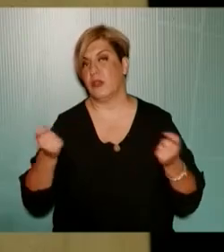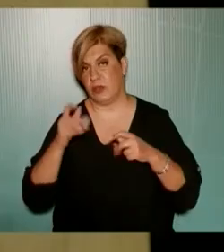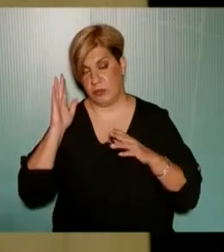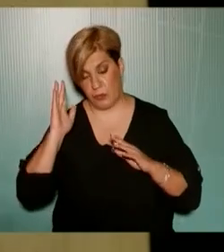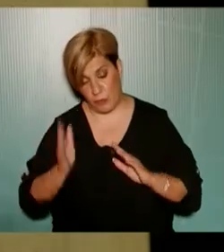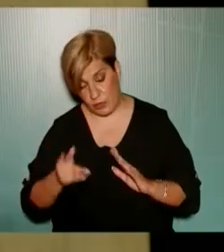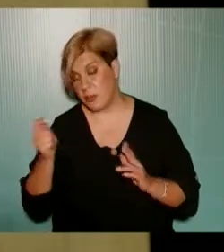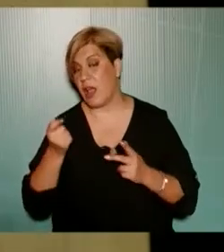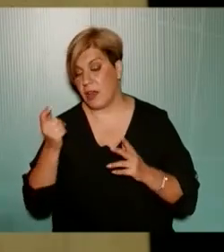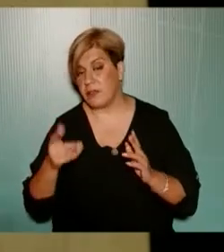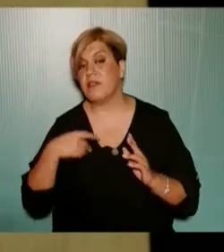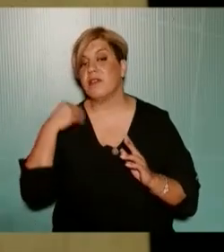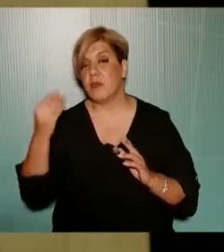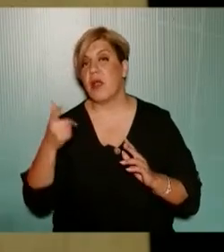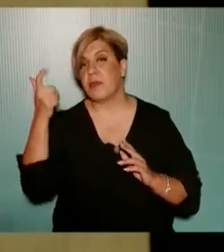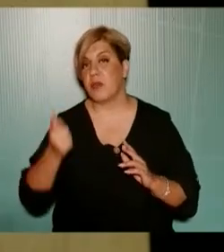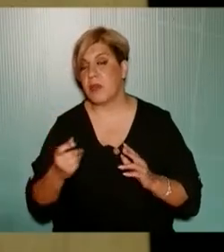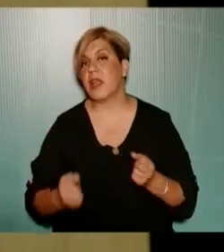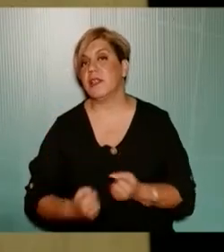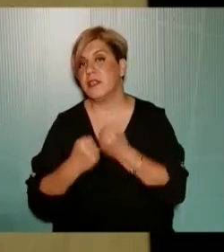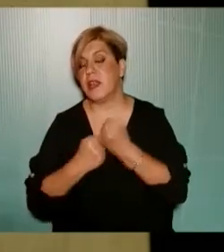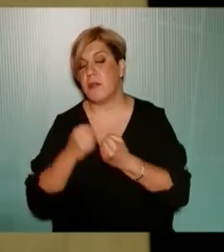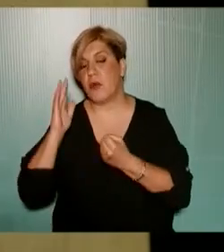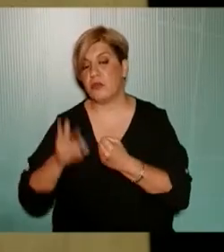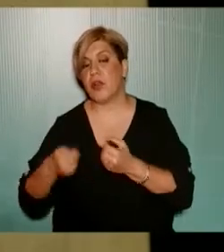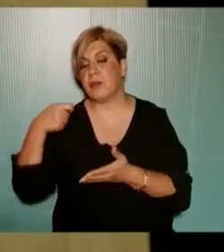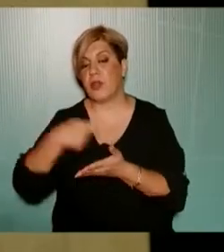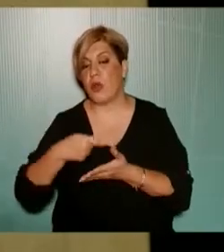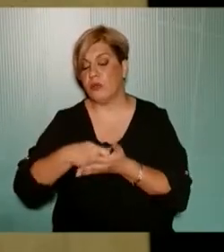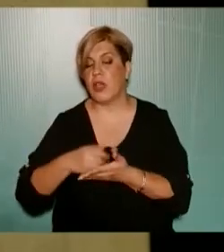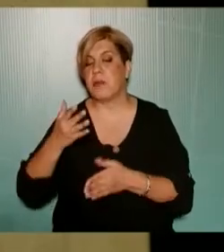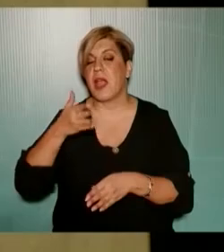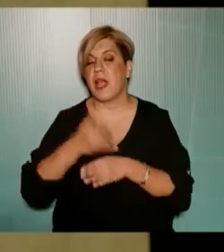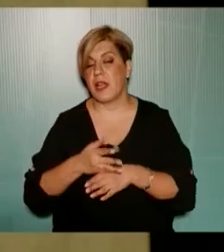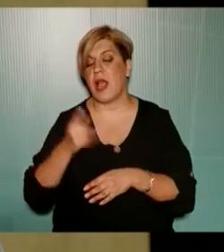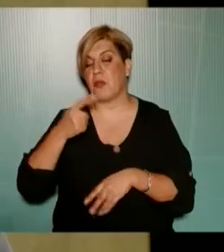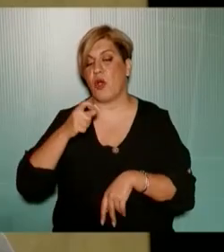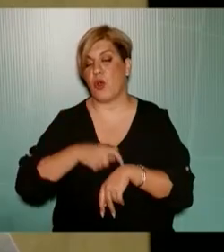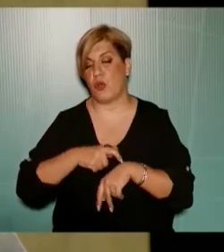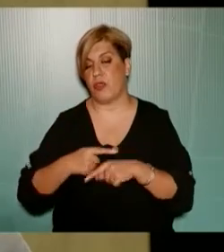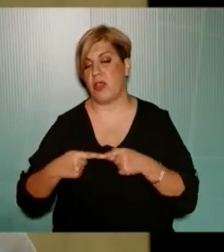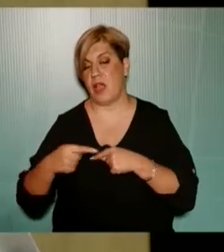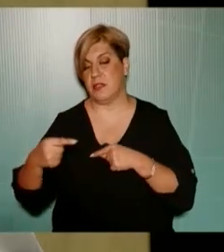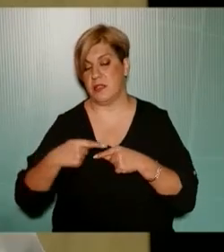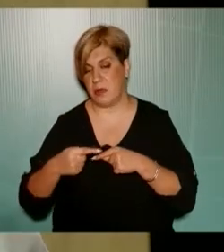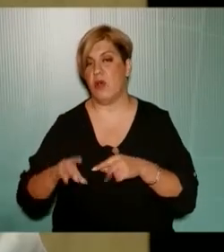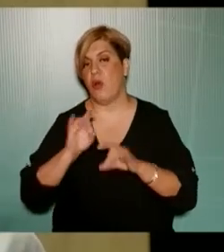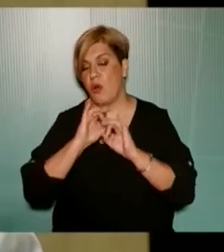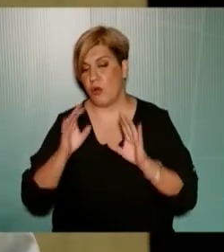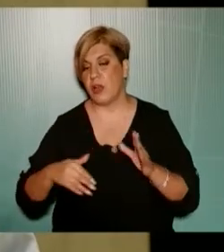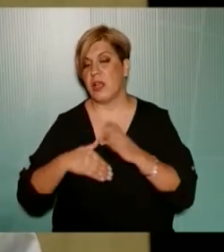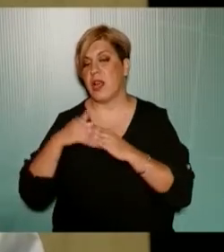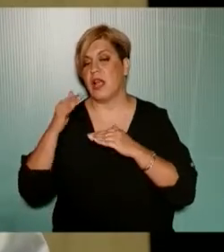δίνουμε επιδόματα και ενισχύσεις για να μπορέσουν να πληρώσουν κάποια ενίκια για κάποιο χρονικό διάστημα χωρίς να